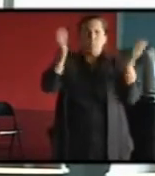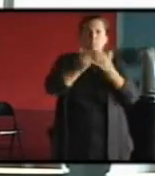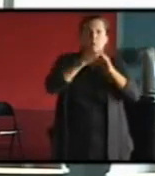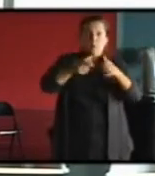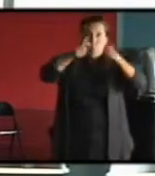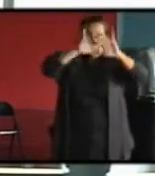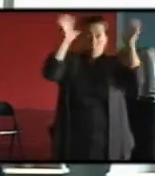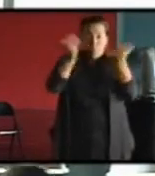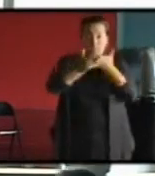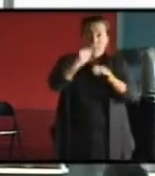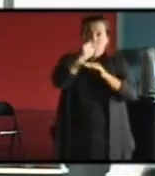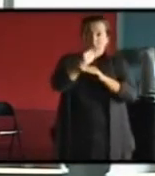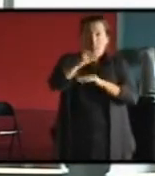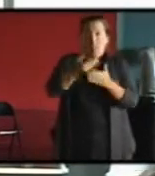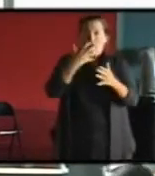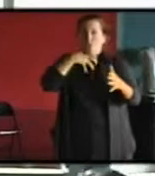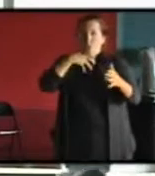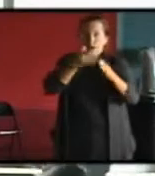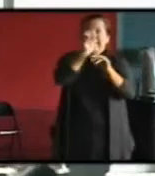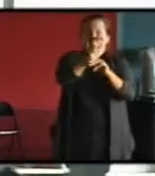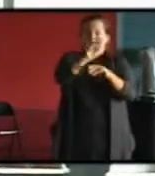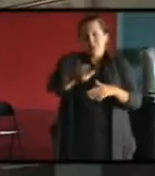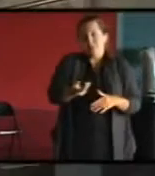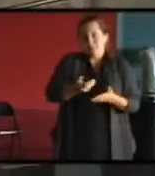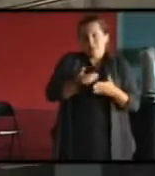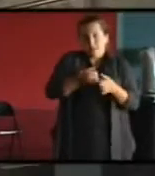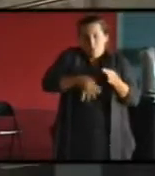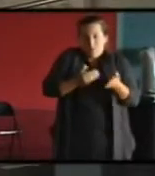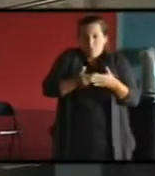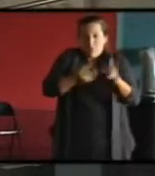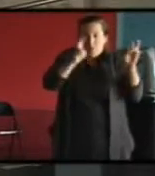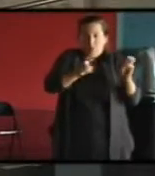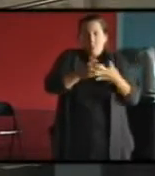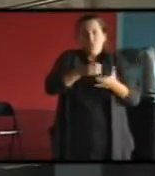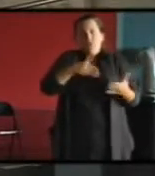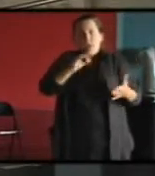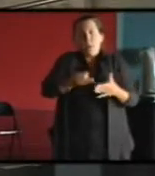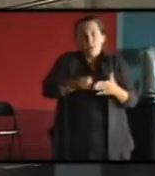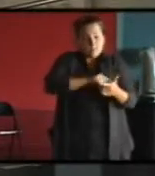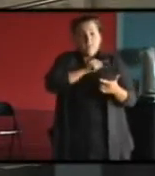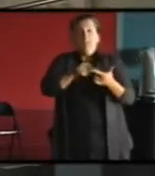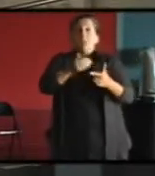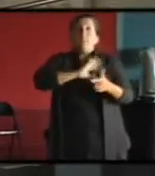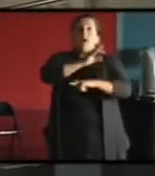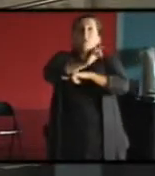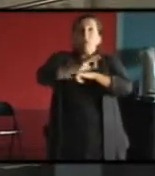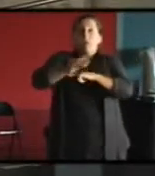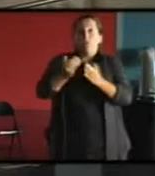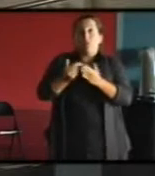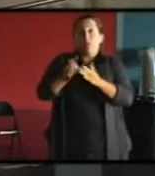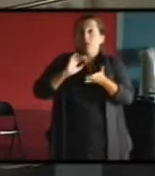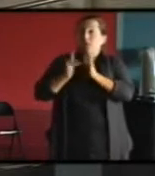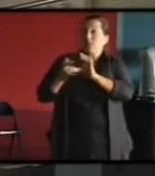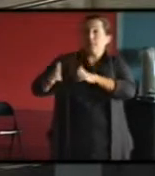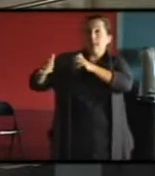bâtiment. C'est ça, la conclusion à laquelle on est arrivés. Et deuxièmement, parce qu'y compris en termes d'architecture, tous les